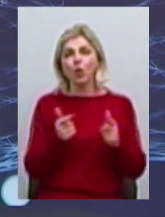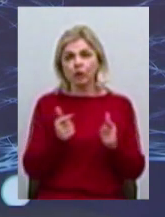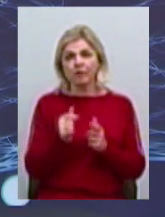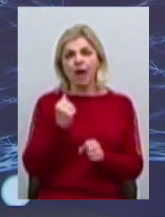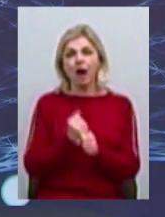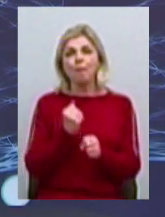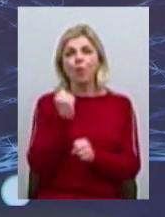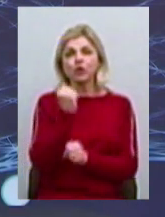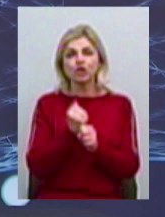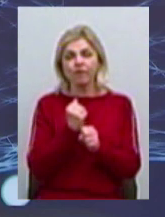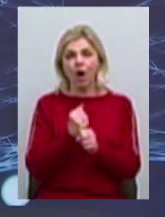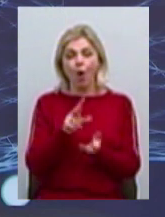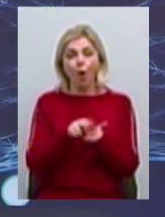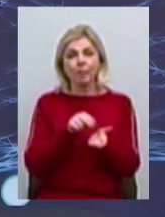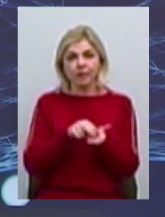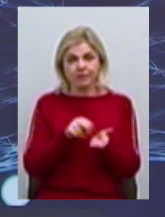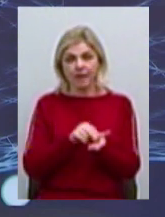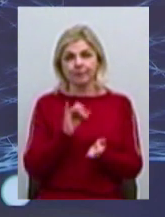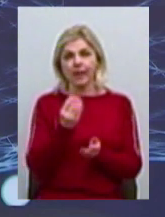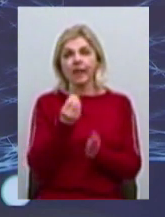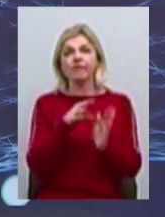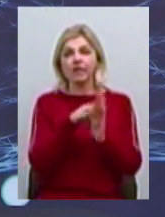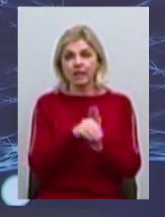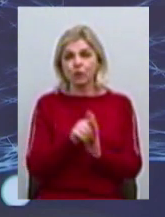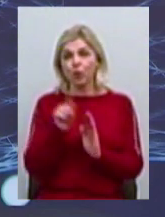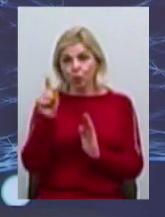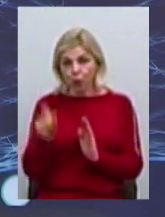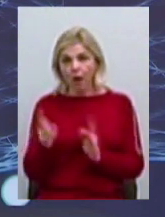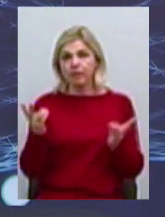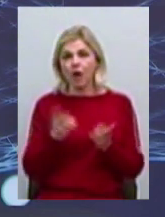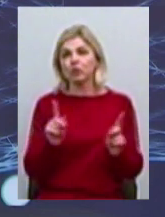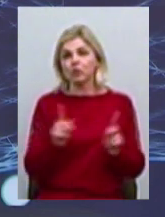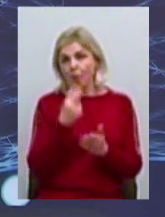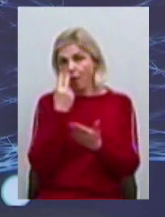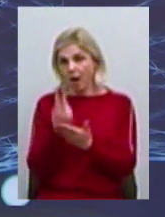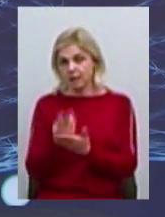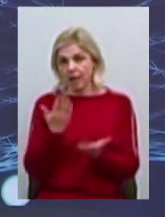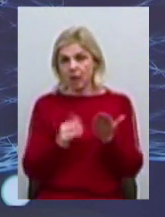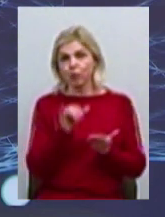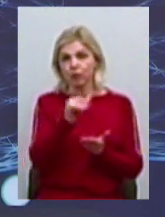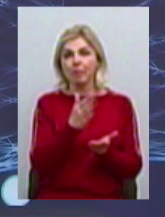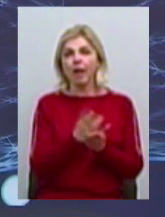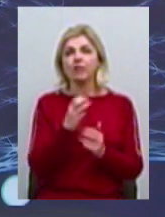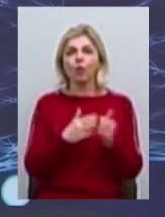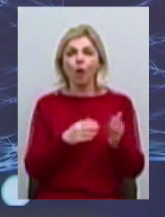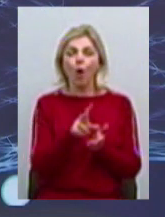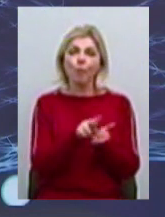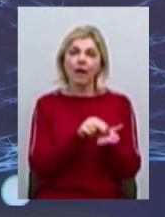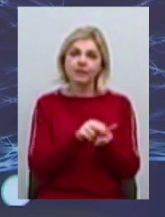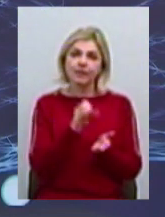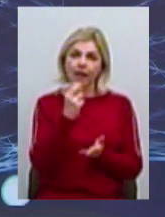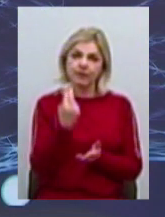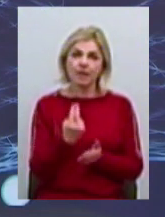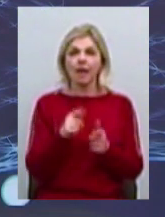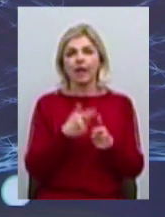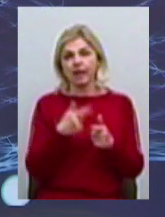образця. На самом-то деле, інвесторам треба щось показувати. Тобто, якщо у тебе є на руках образец, якщо є прокачанна презентация